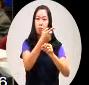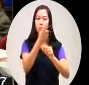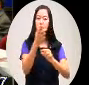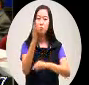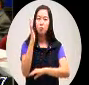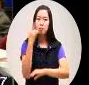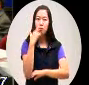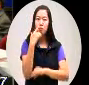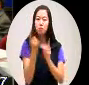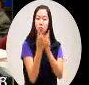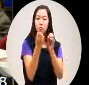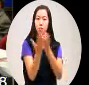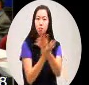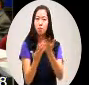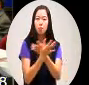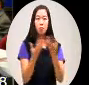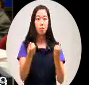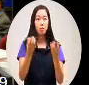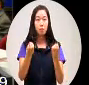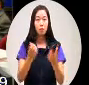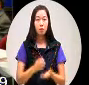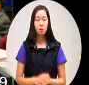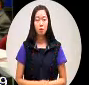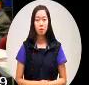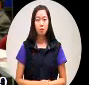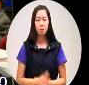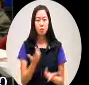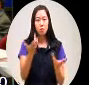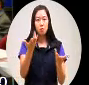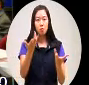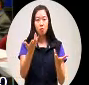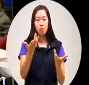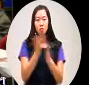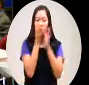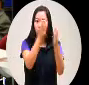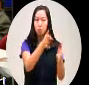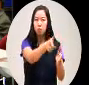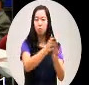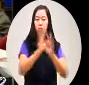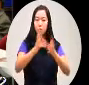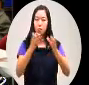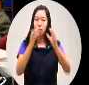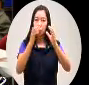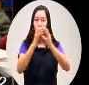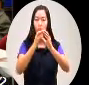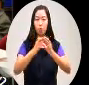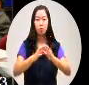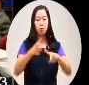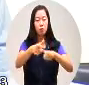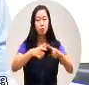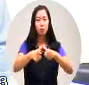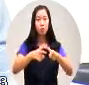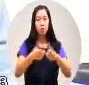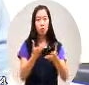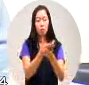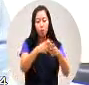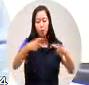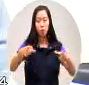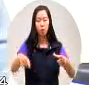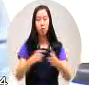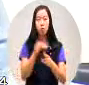跟协商讨论资商就划定为国家公园的范围那么这样的农地